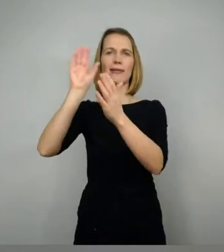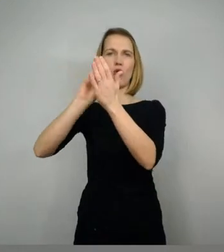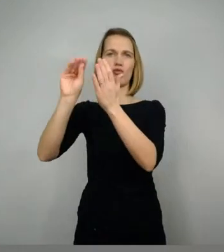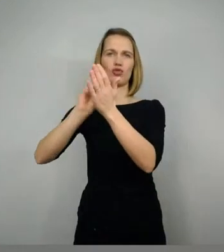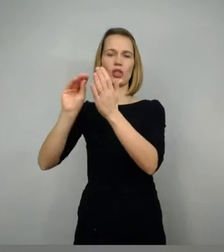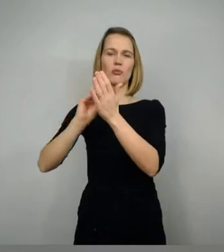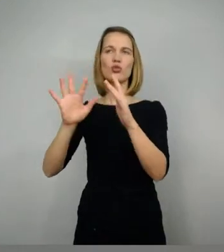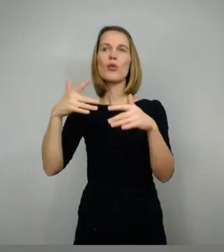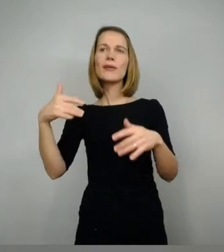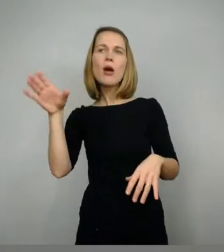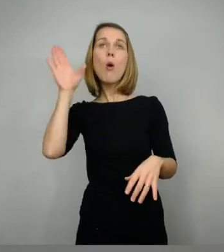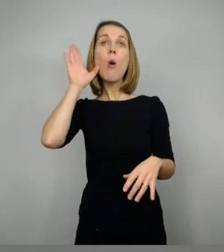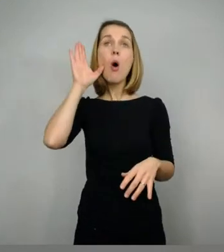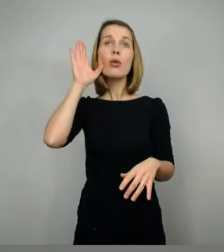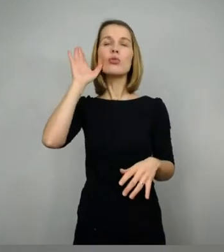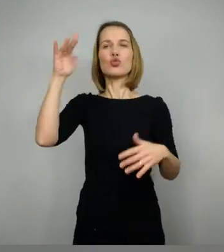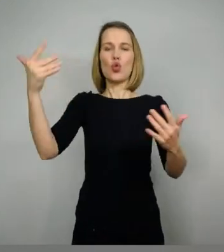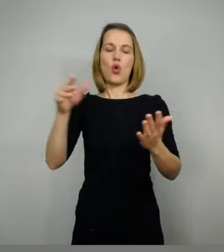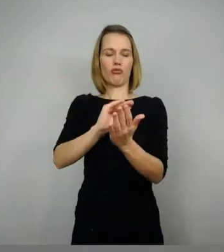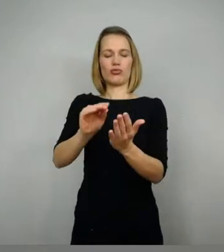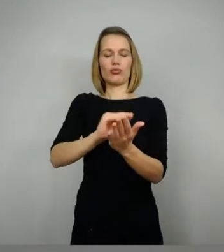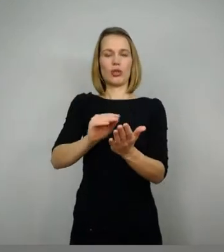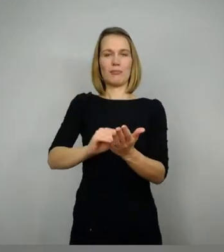so schrieb man es auf. Genau. Super Frage.